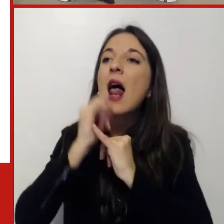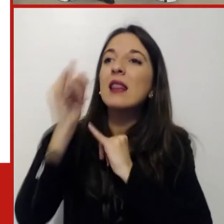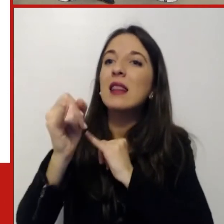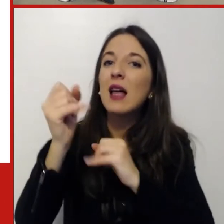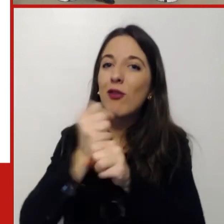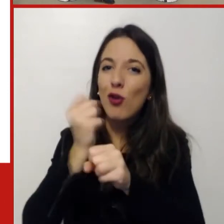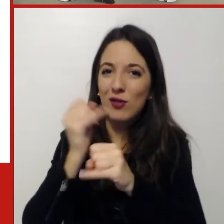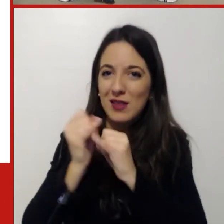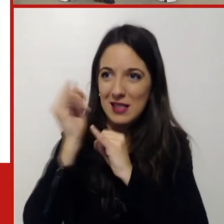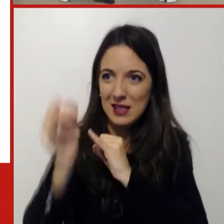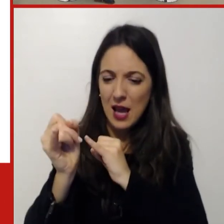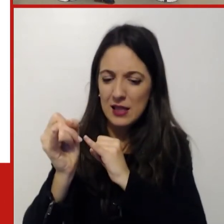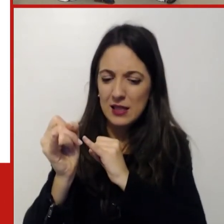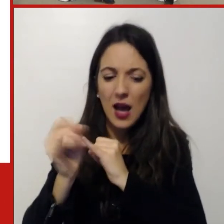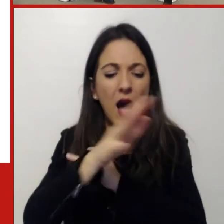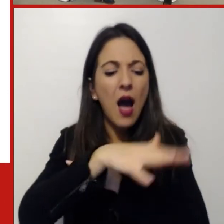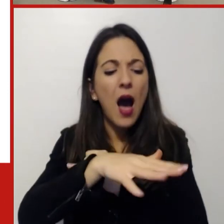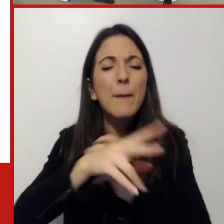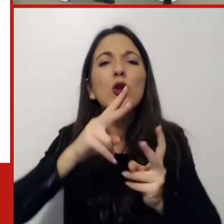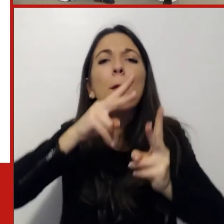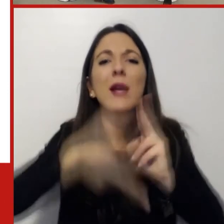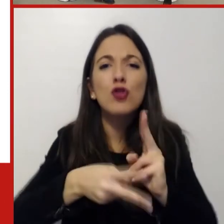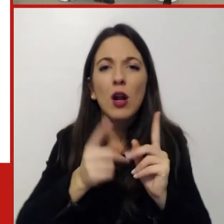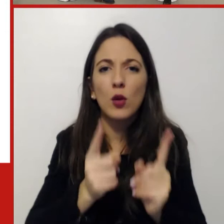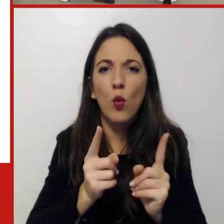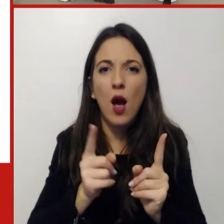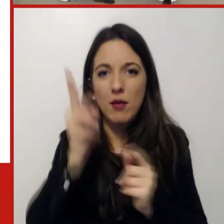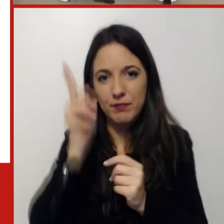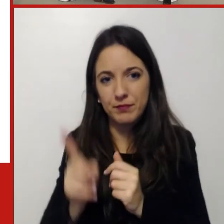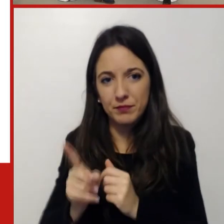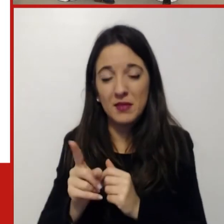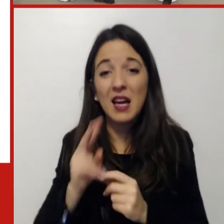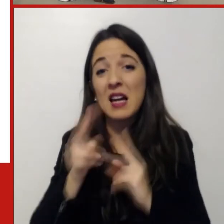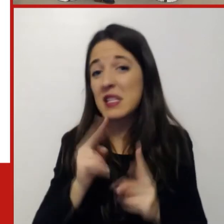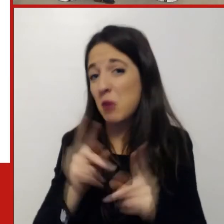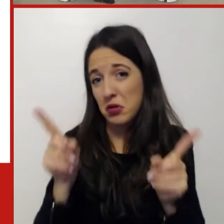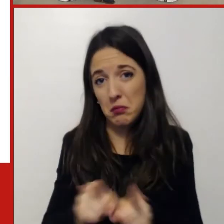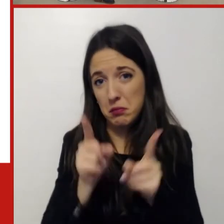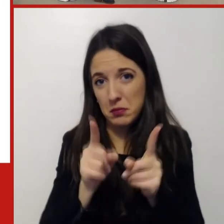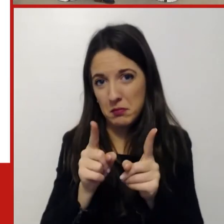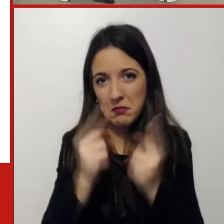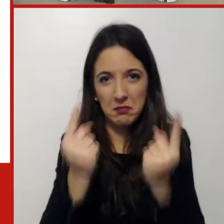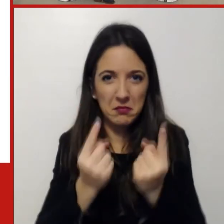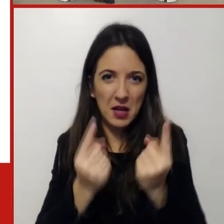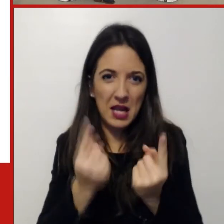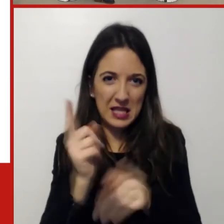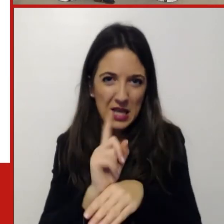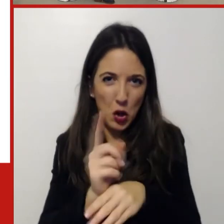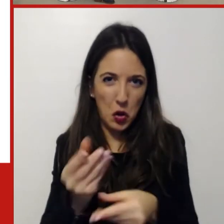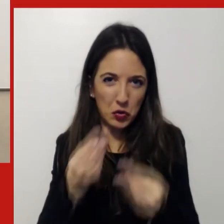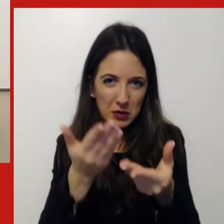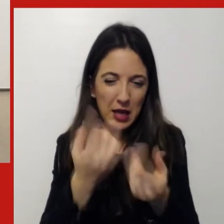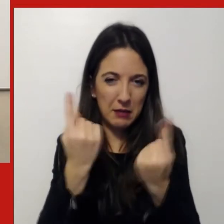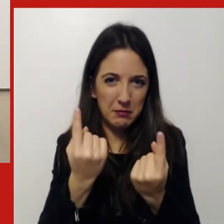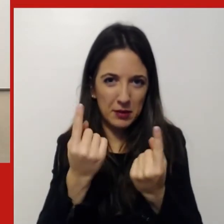percepito un peggioramento dell'efficacia del lavoro? Le risposte sono le medesime. Diamo magari di nuovo qualche secondo. Qui ti